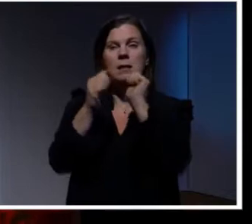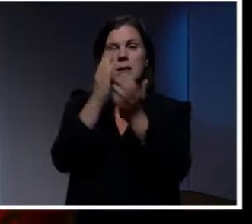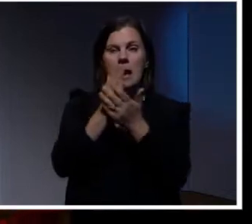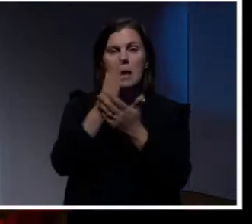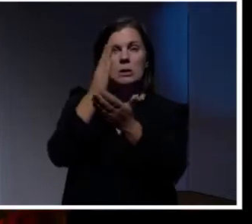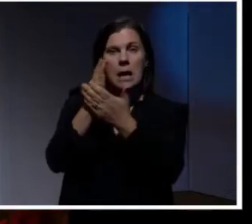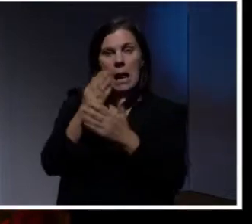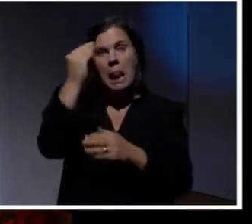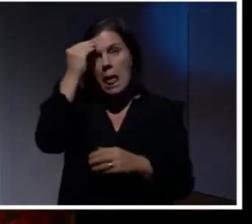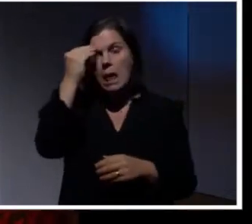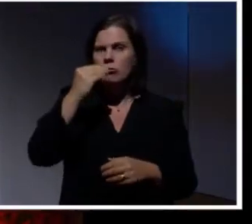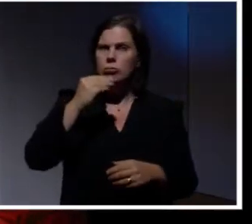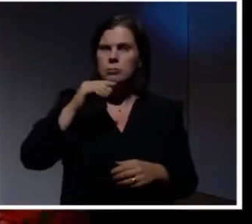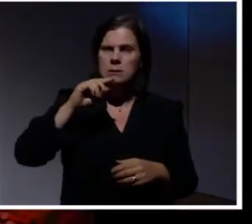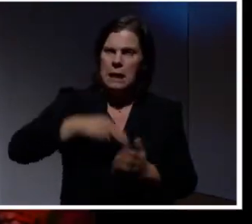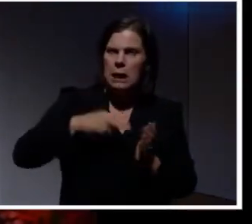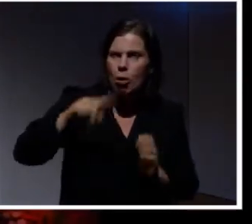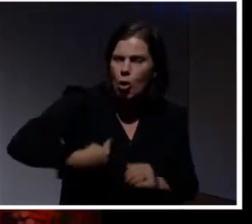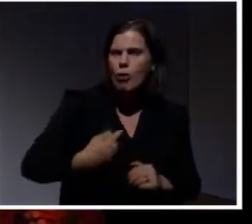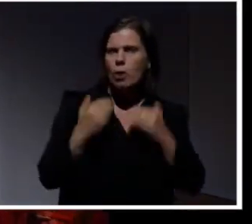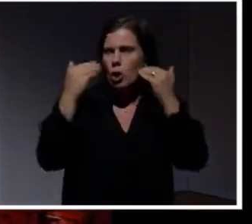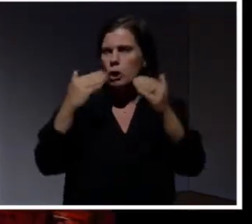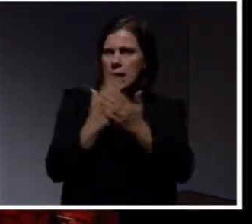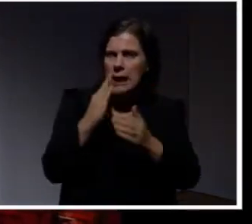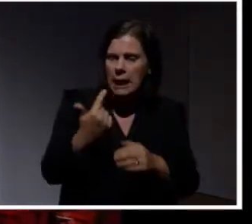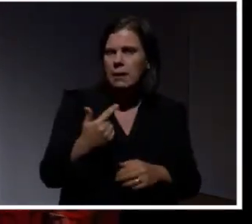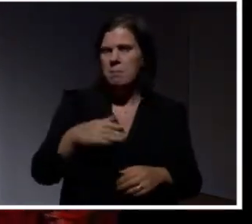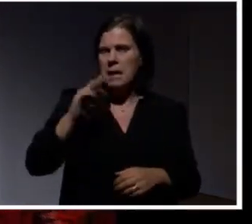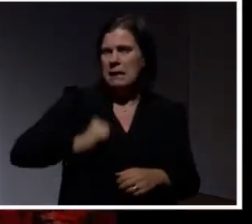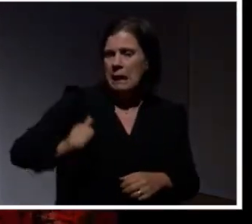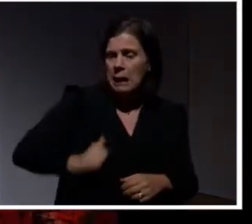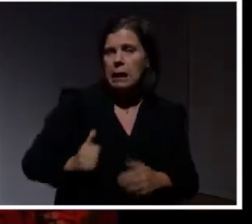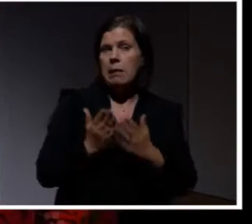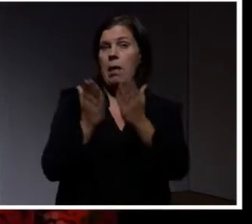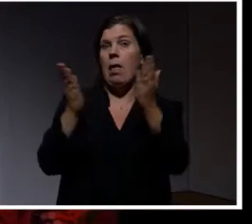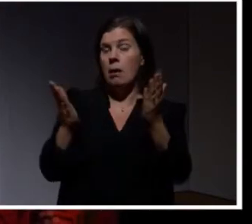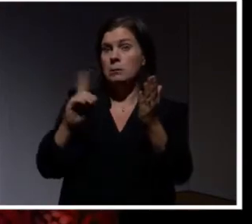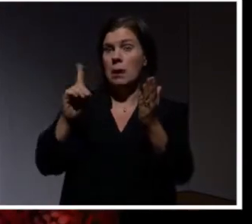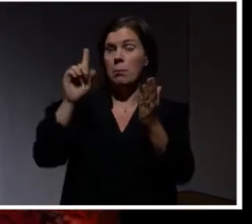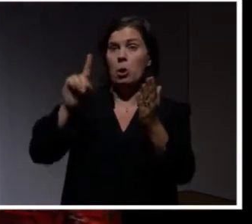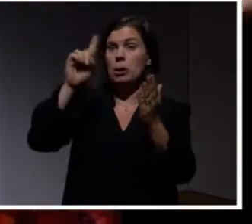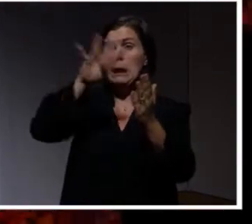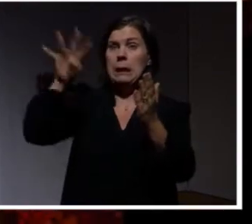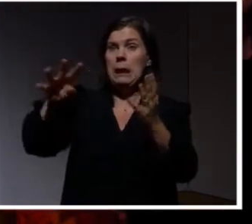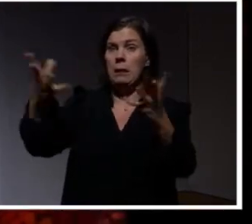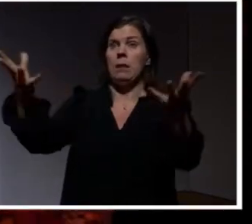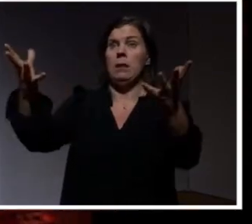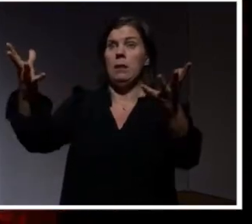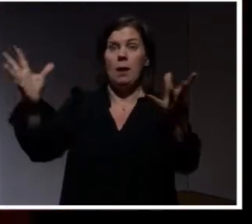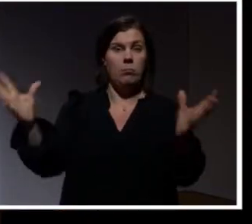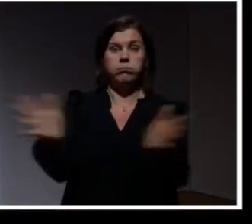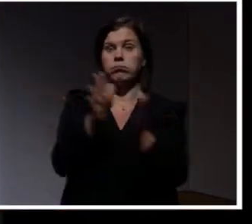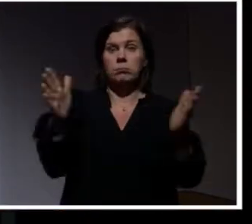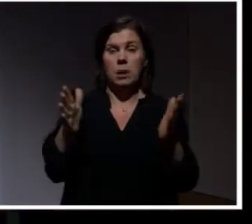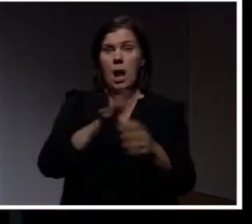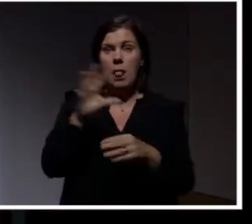bättre. Lärt oss att ställa krav. Högre säkerhet, bättre tillgänglighet. Och sen kommer internet och ting. Då slänger det ut alltihopa och